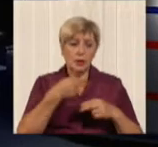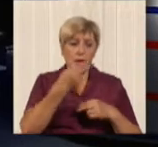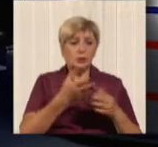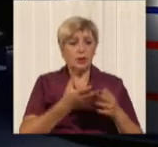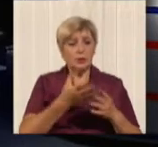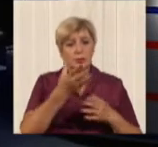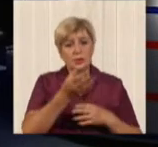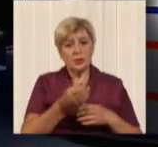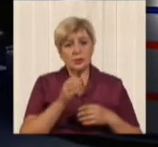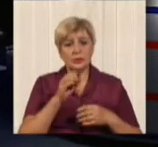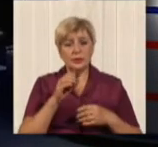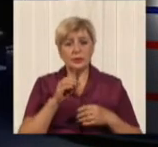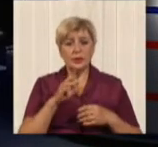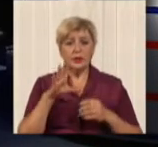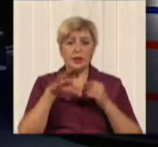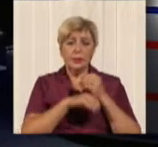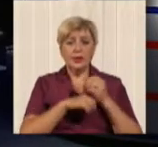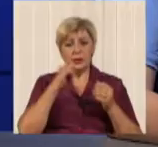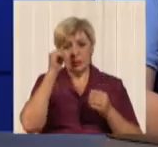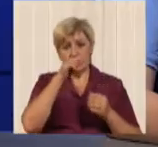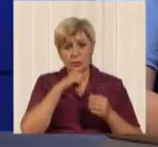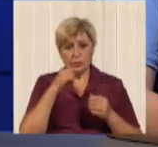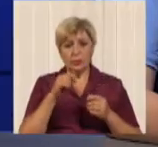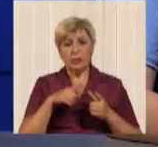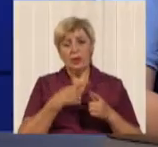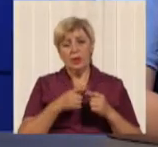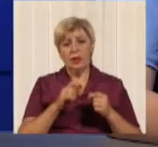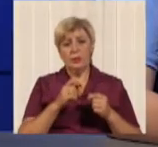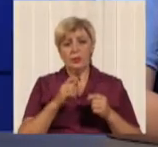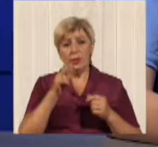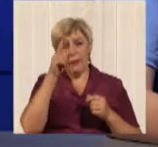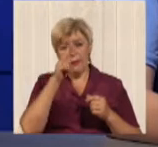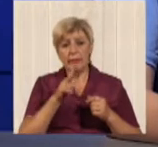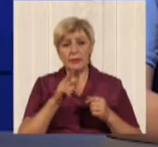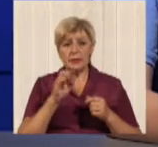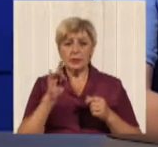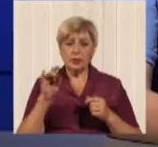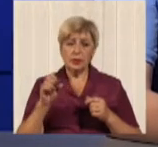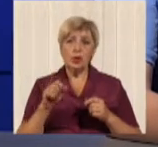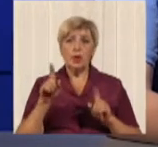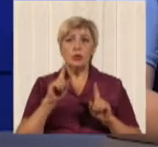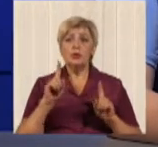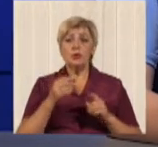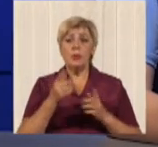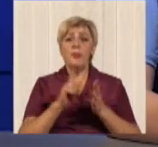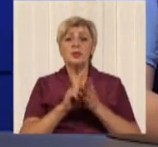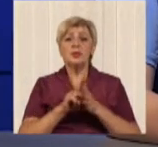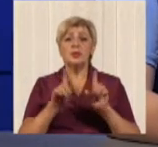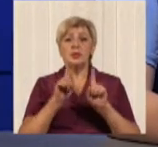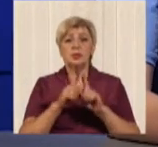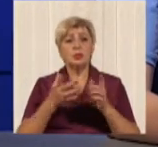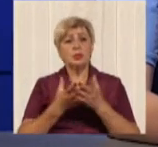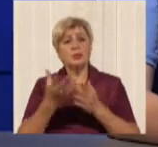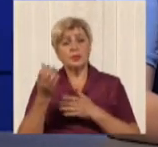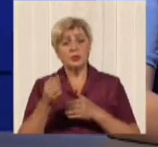льготникам наприкінці року або наприкінці кварталу певного за проїзд? Тобто, щоб вони сплачували, але потім якісь кошти їм